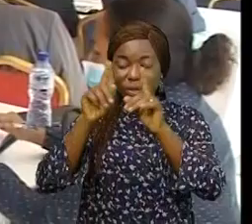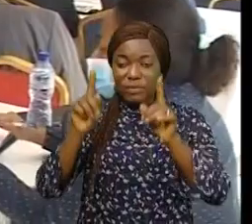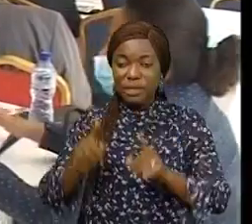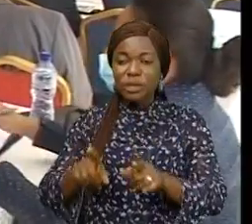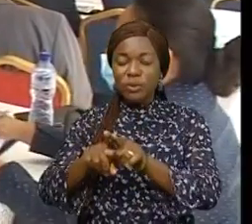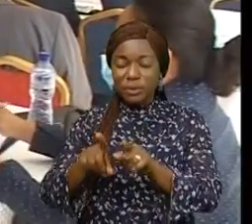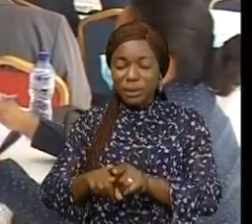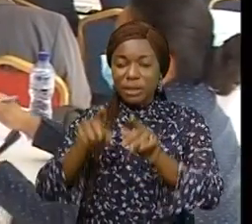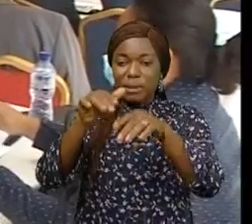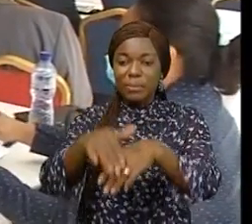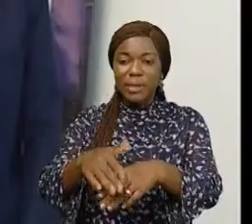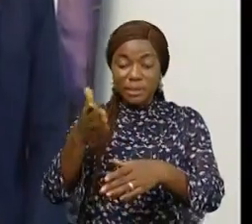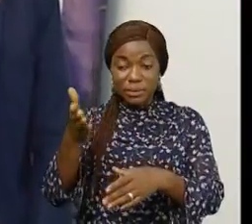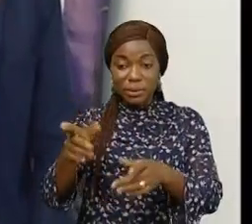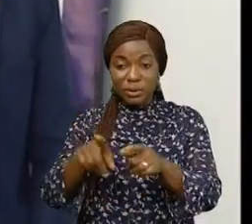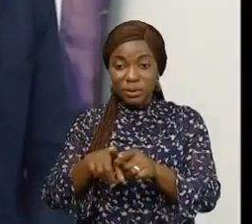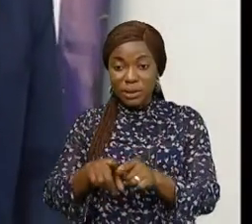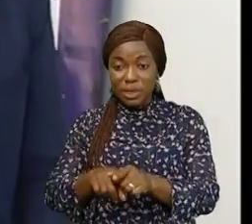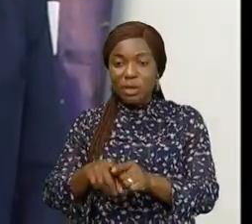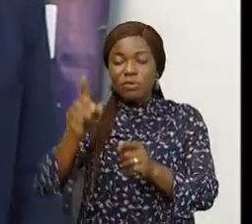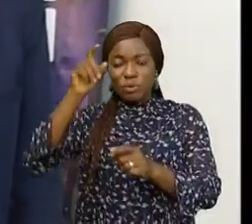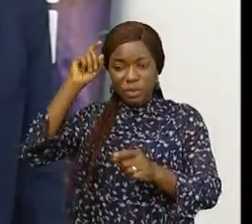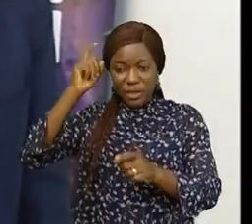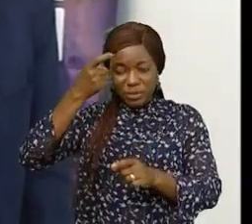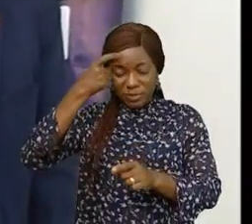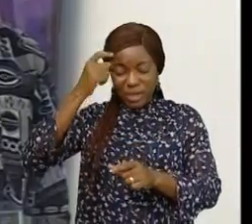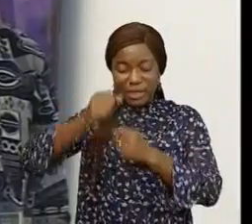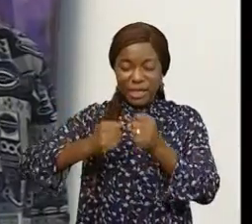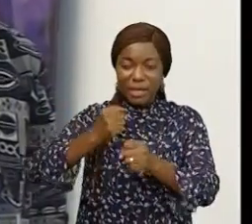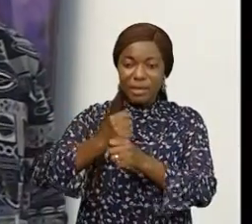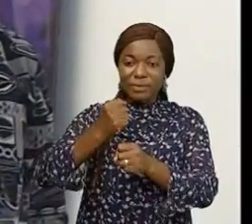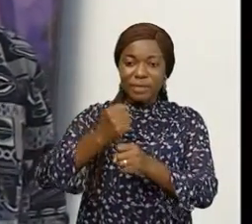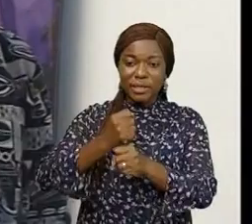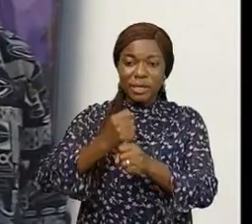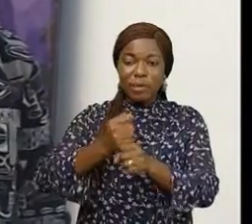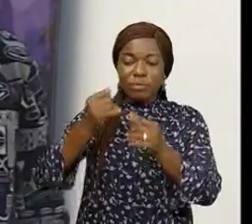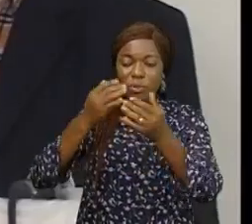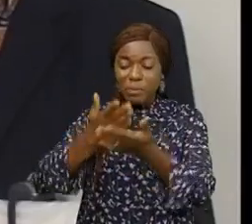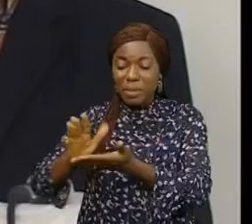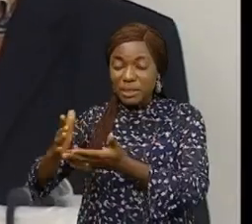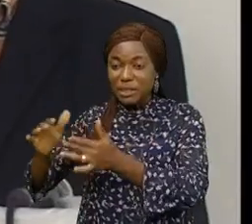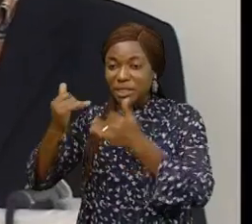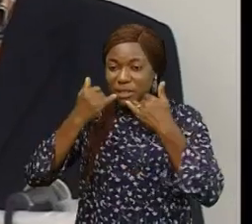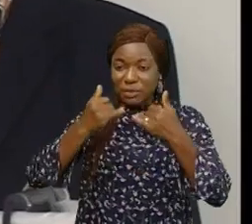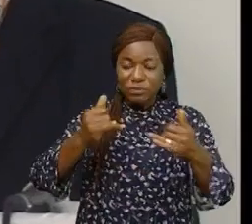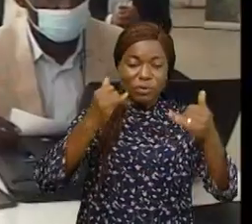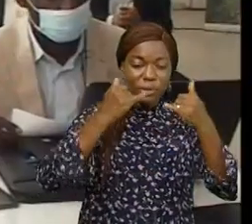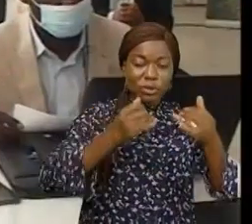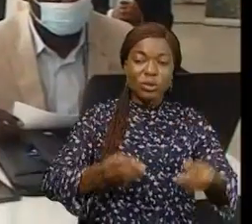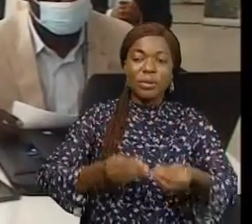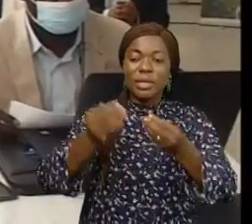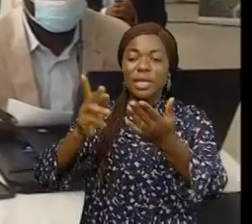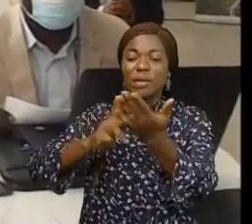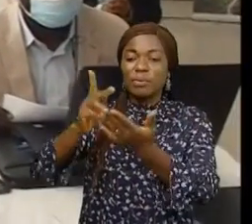CAC, la CICOS et de l'AGEOS vont devoir travailler et se partager des informations pour qu'on finisse qu'ils mettent en oeuvre un